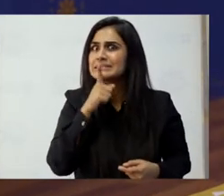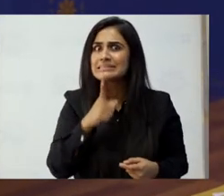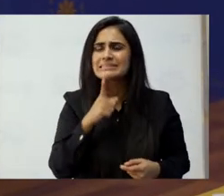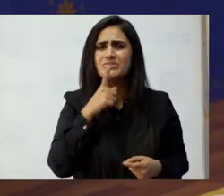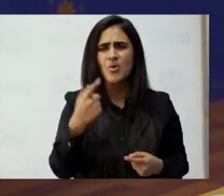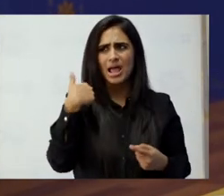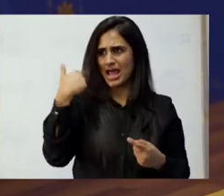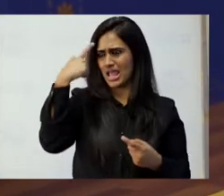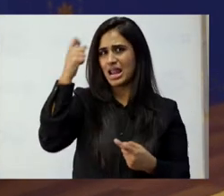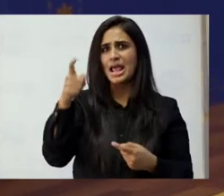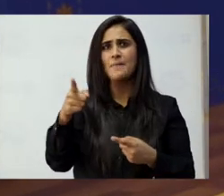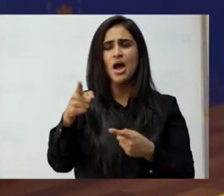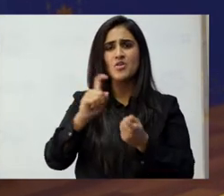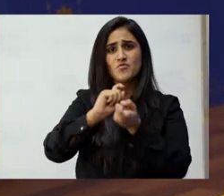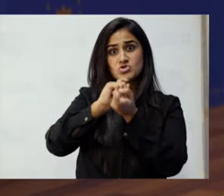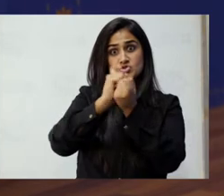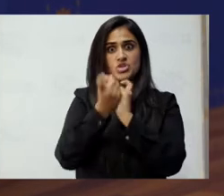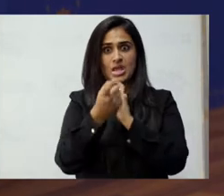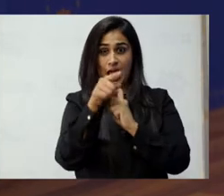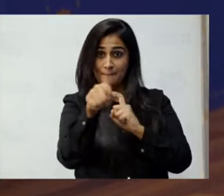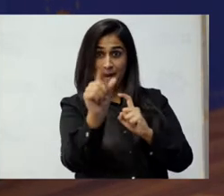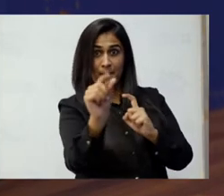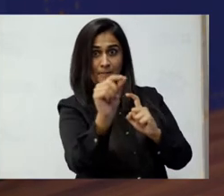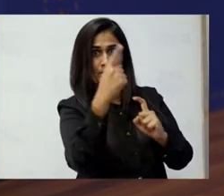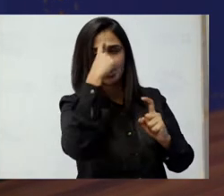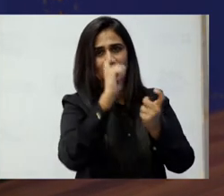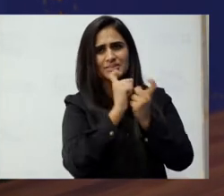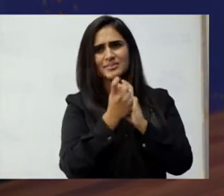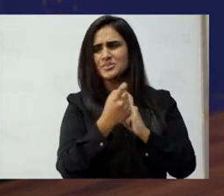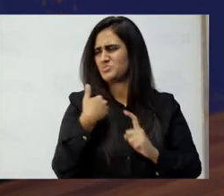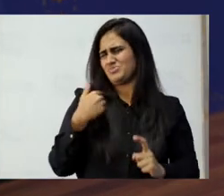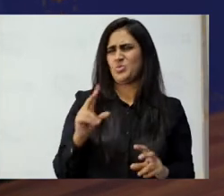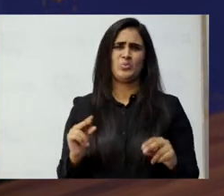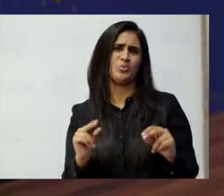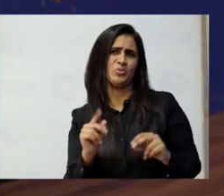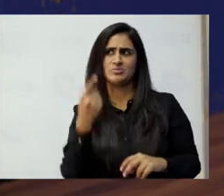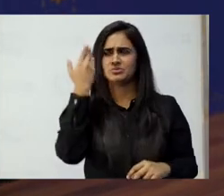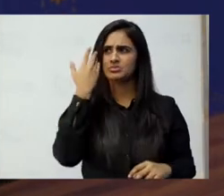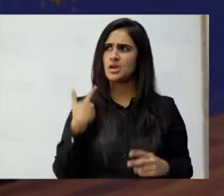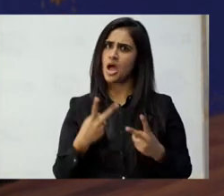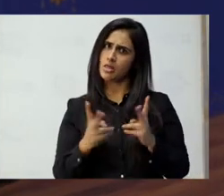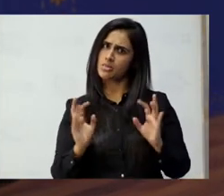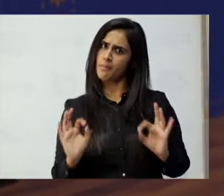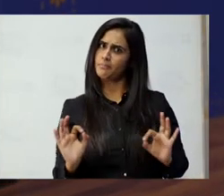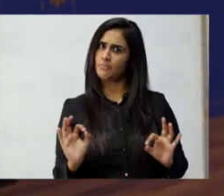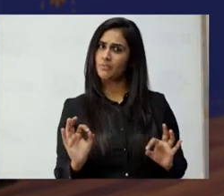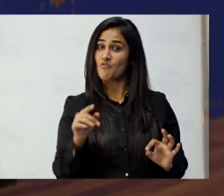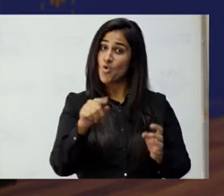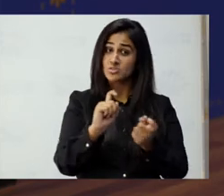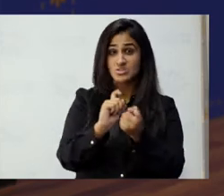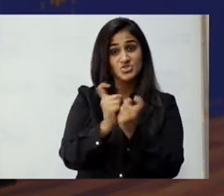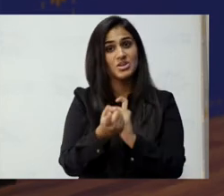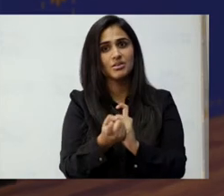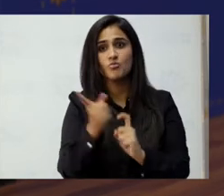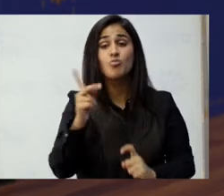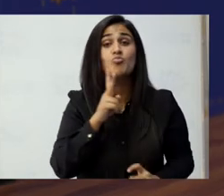جو ایسے بلیفز کو تبدیل کر دے گی آپ کے بھی جو آپ کہتے تھے کہ نہیں نہیں یہ